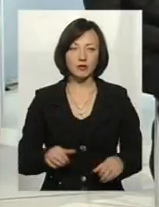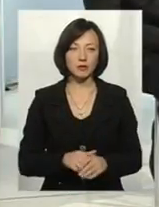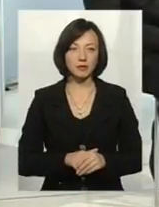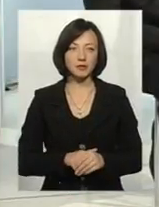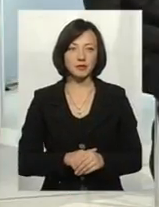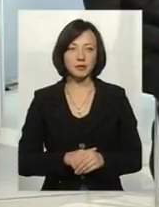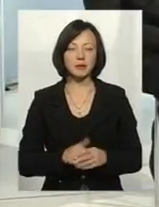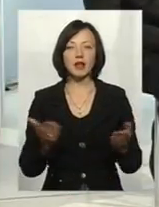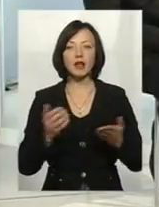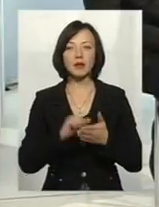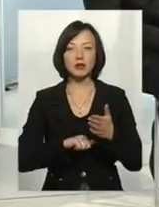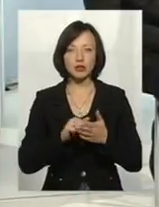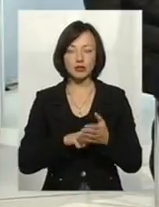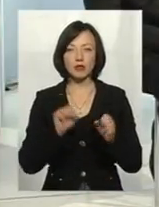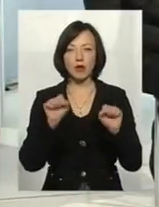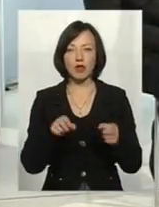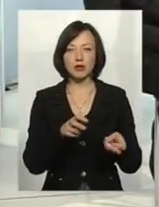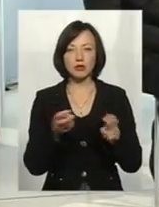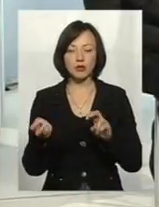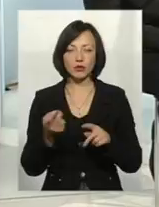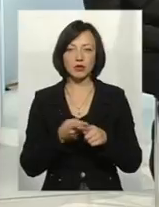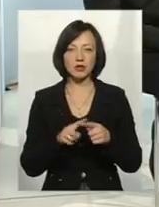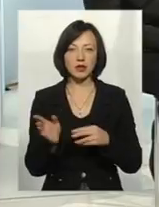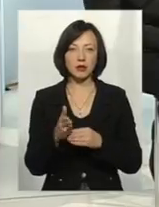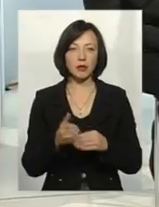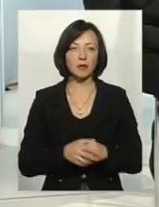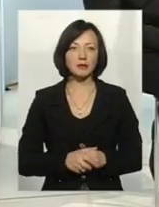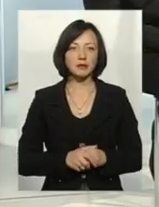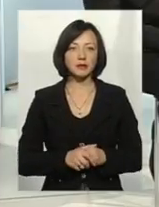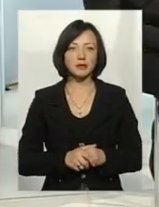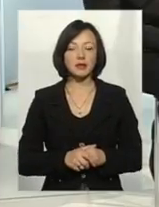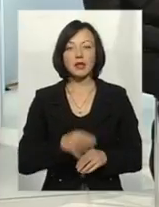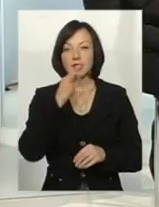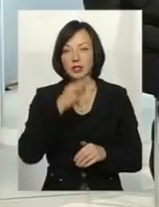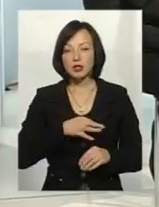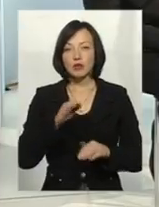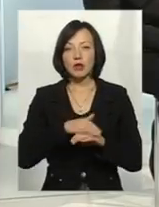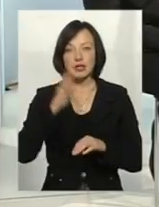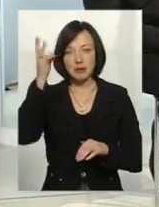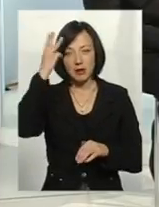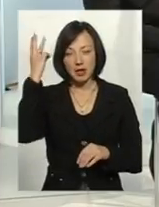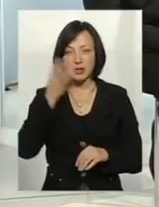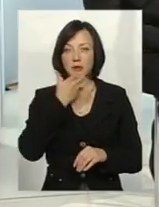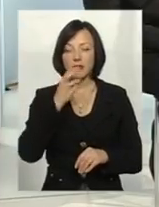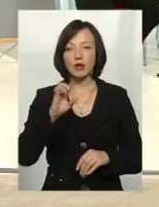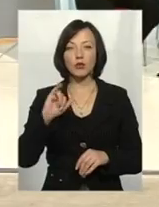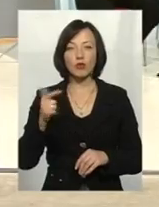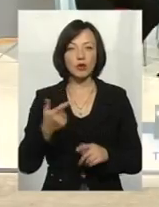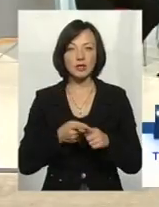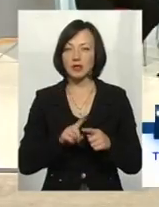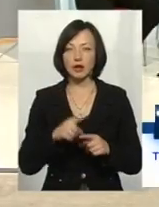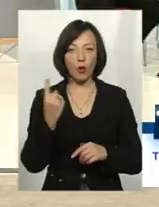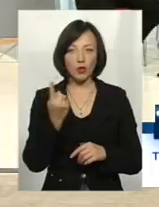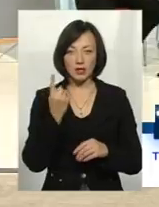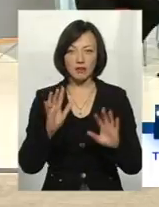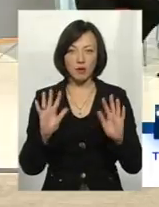з яких причин могла би виникнути загиба. Скажіть, будь ласка, Хмельницький, Південний Буг – це не один